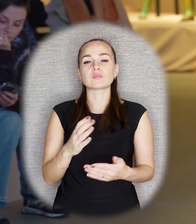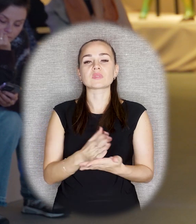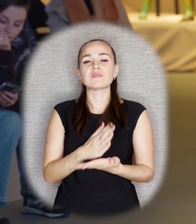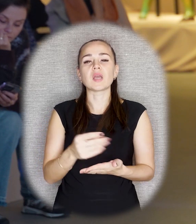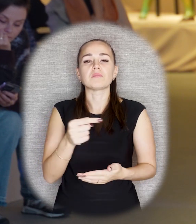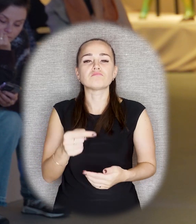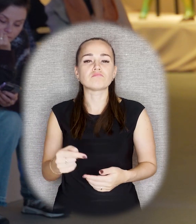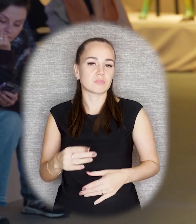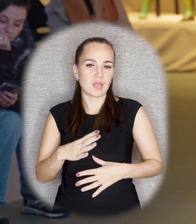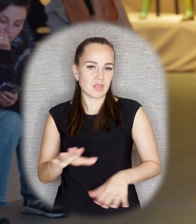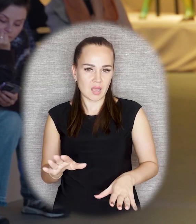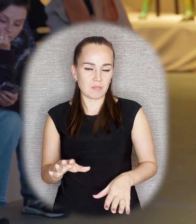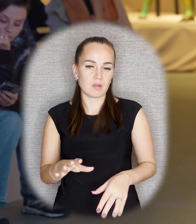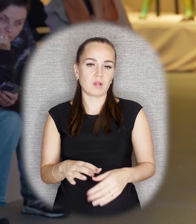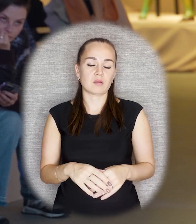поводу